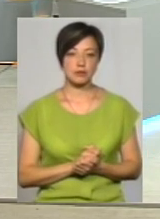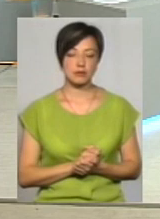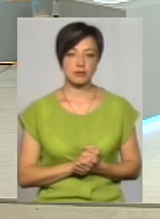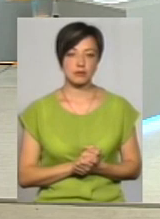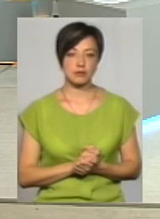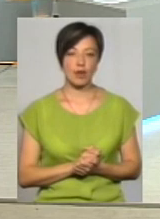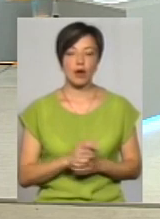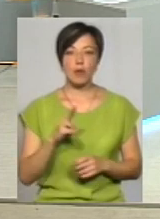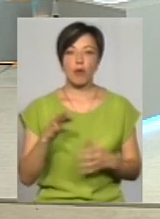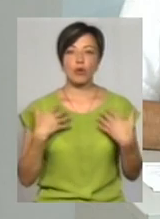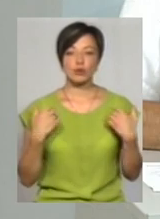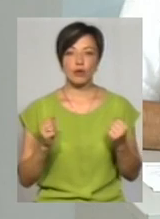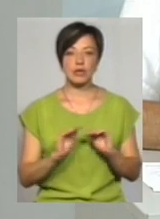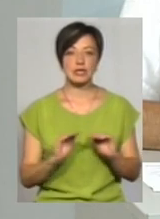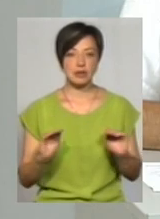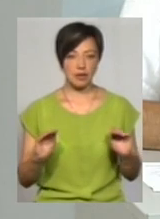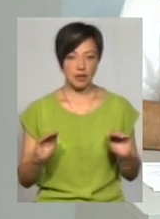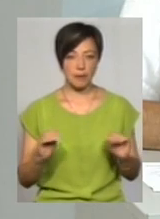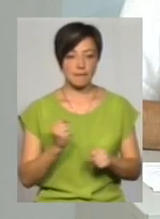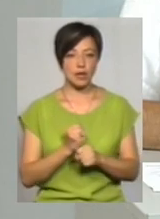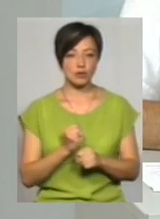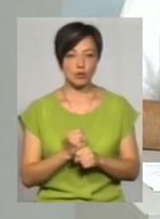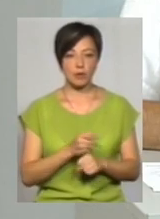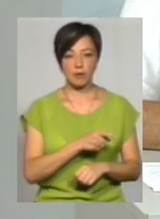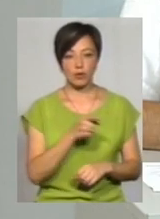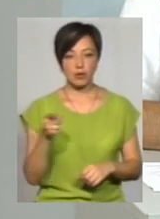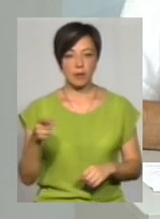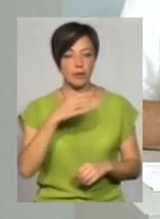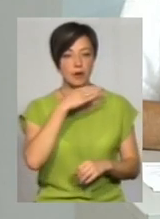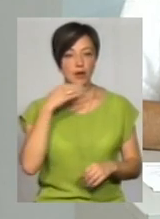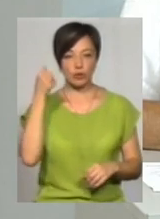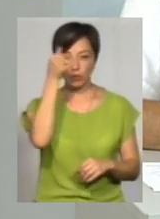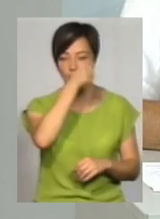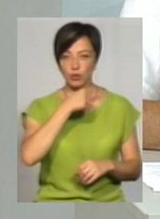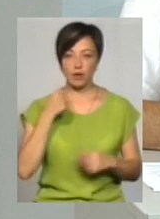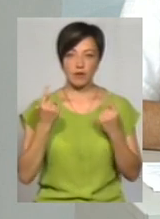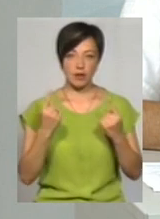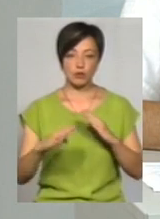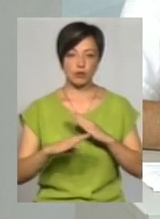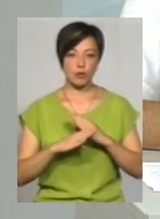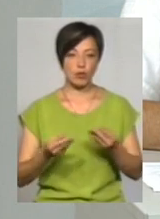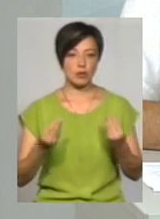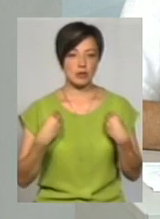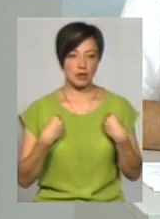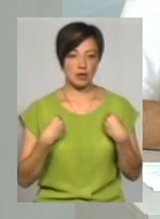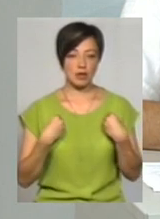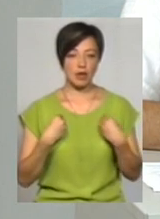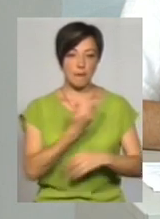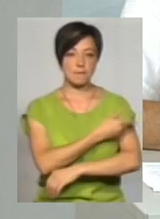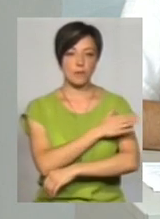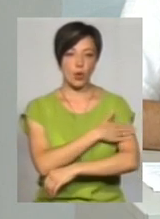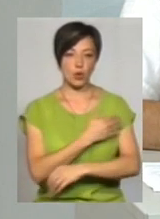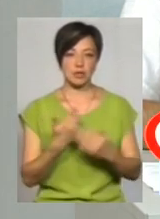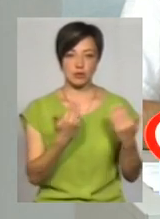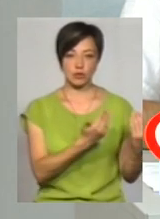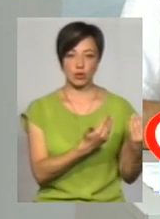по оздоровленню дітей працюємо протязі багатьох років і нам велика допомога на цьому надає польська сторона.